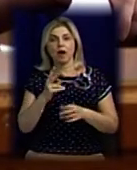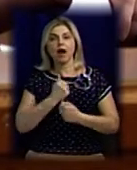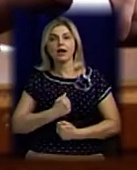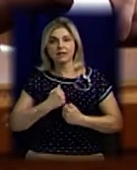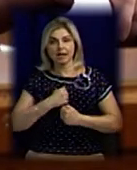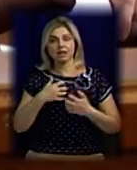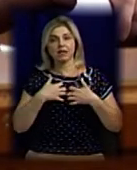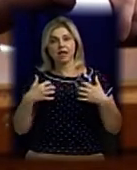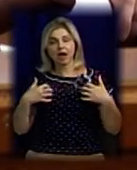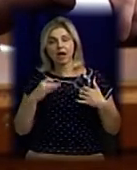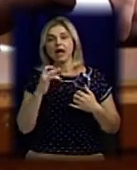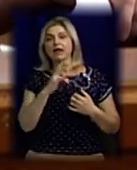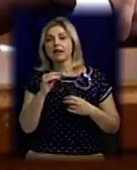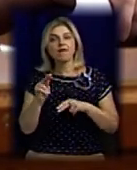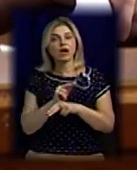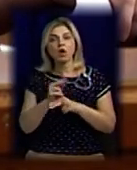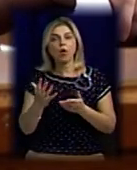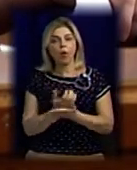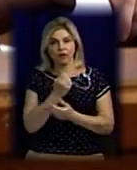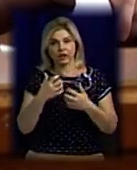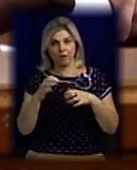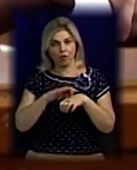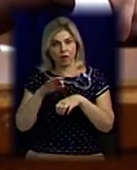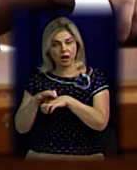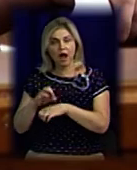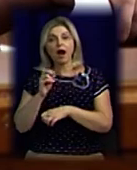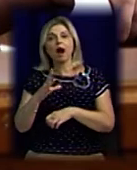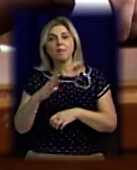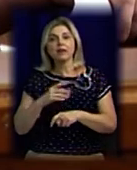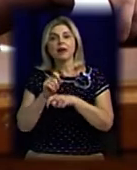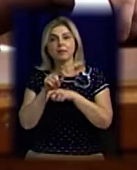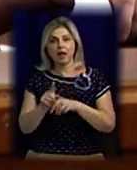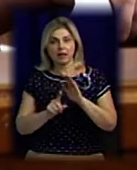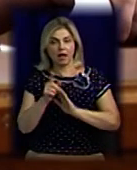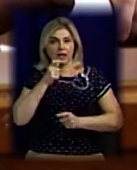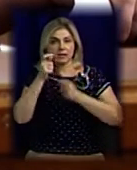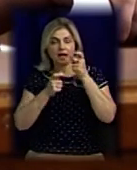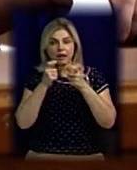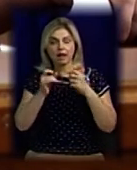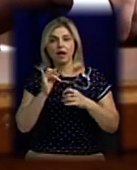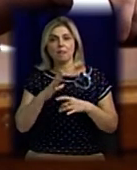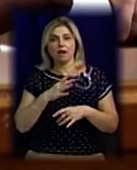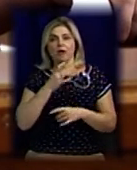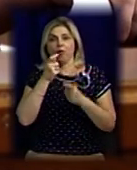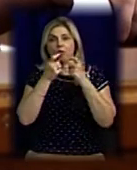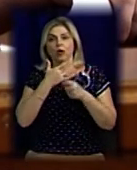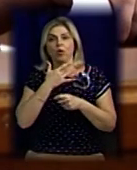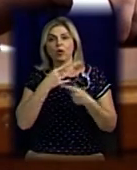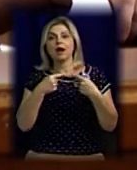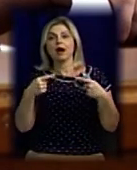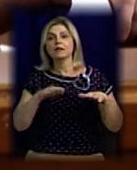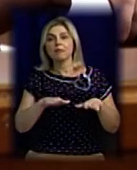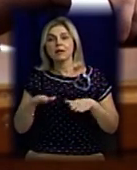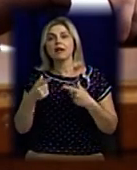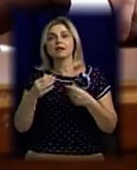невеліковно хворих. Після того, як цю людину було призначено, одразу ж розпочались істерики. Причому істерики у всіх місцях, де в них